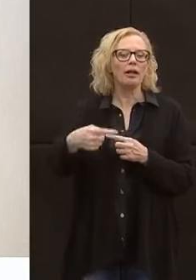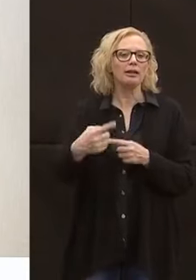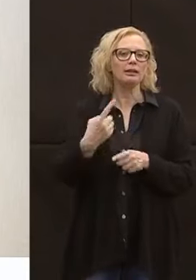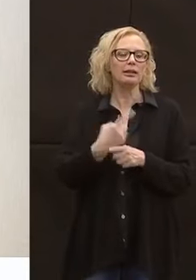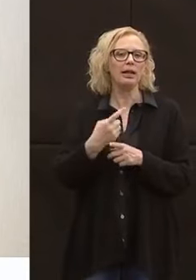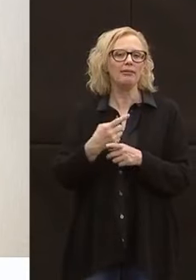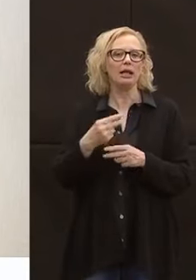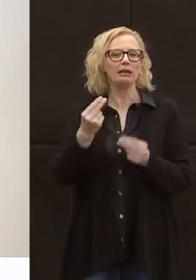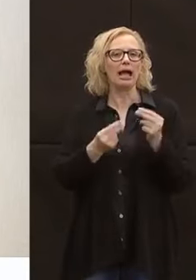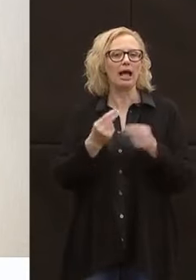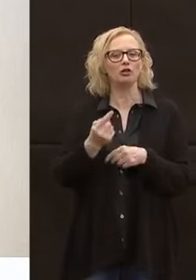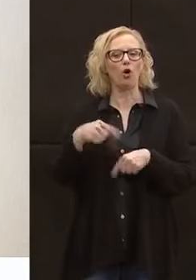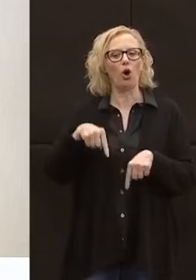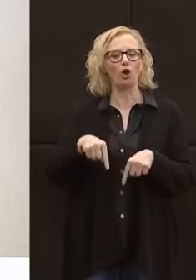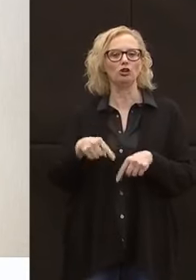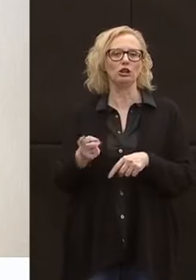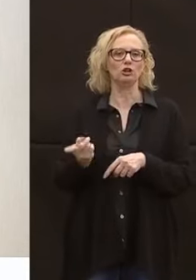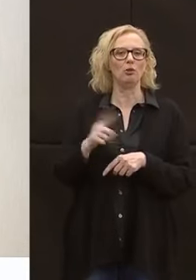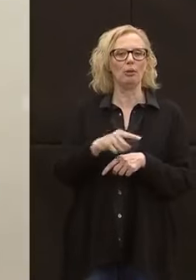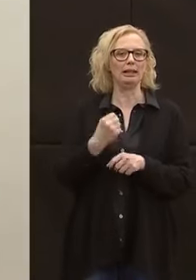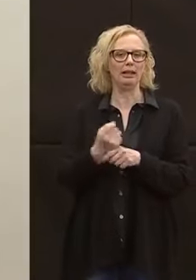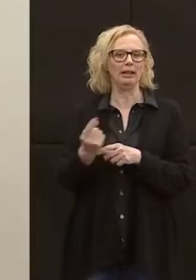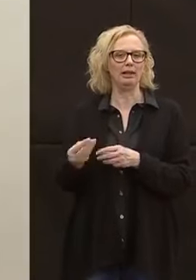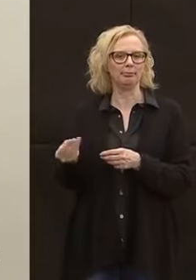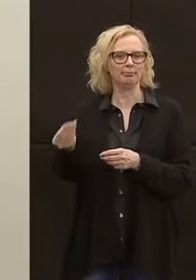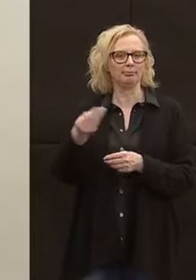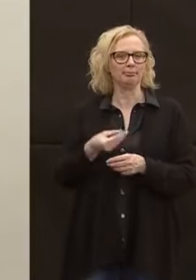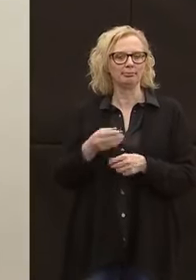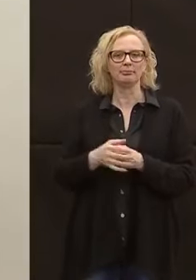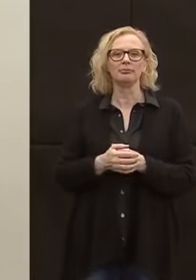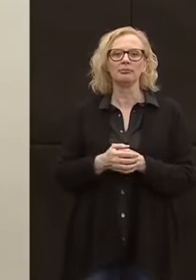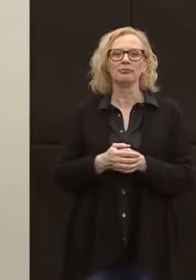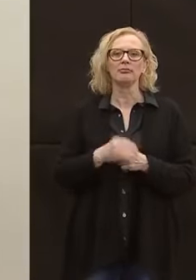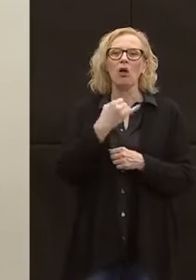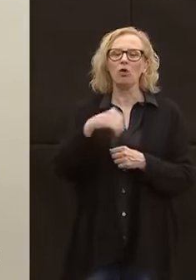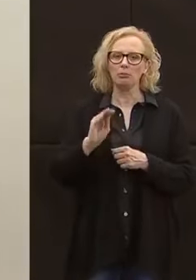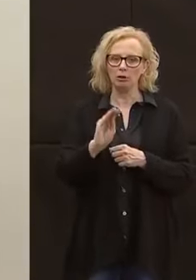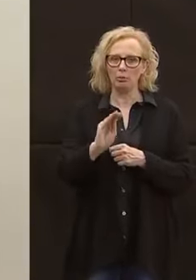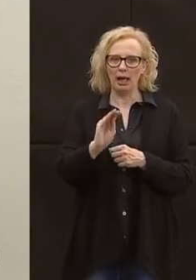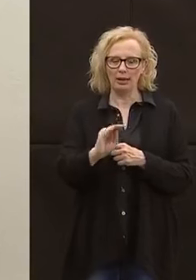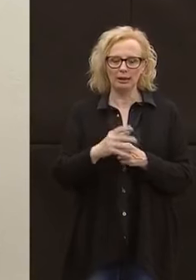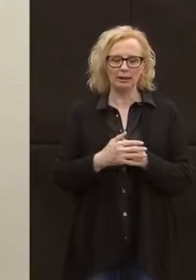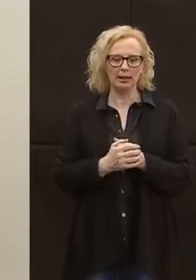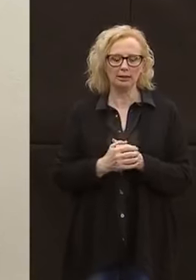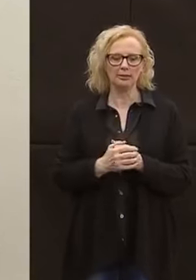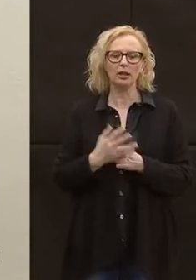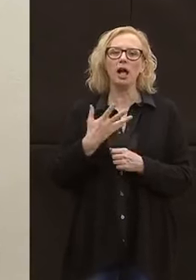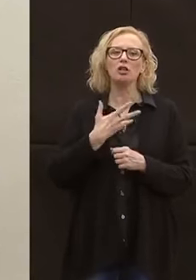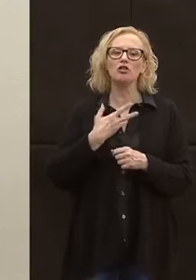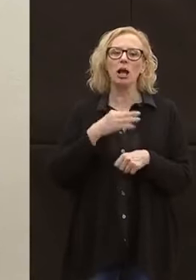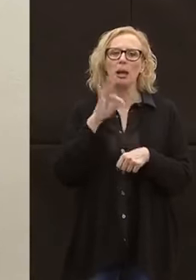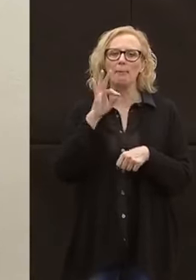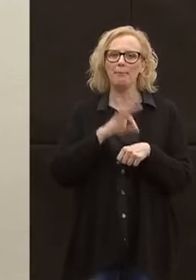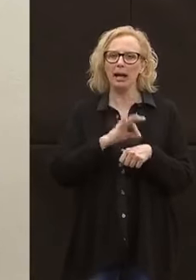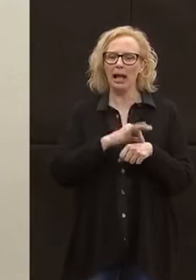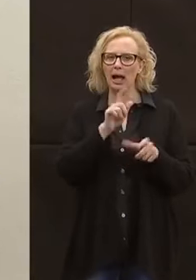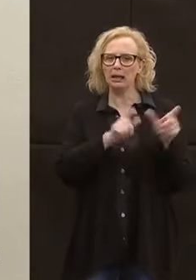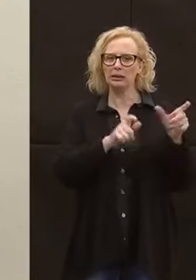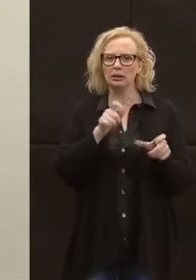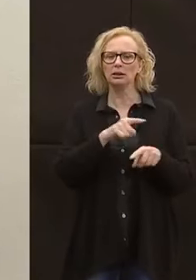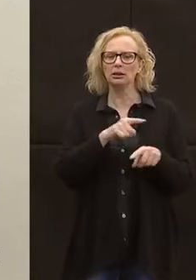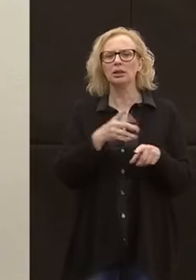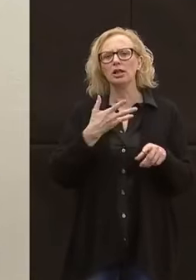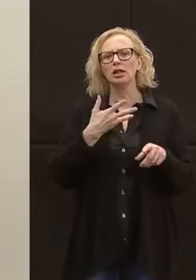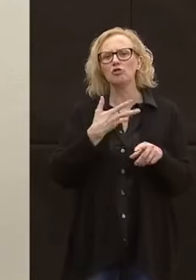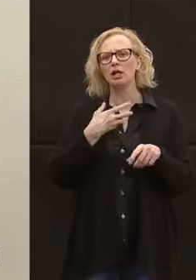probabilmente tra oggi e domani. Ecco, un'ultima domanda, poi passiamo al Presidente Fugatti. Ci sono malati che sono affetti